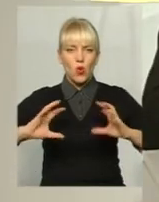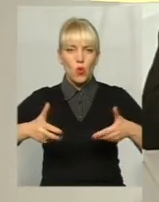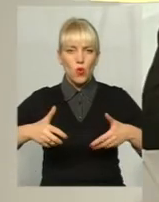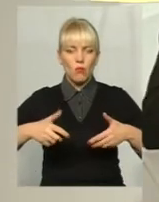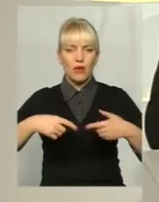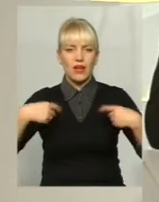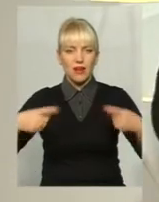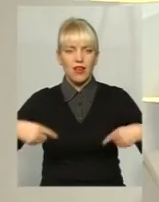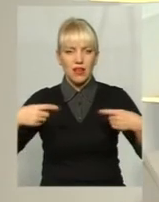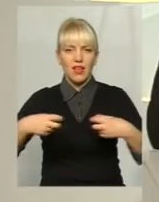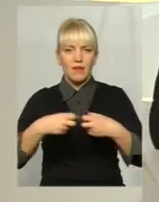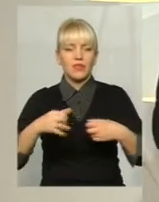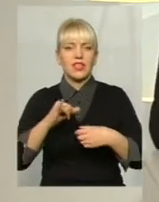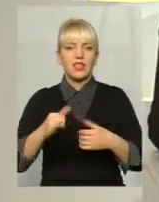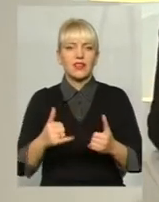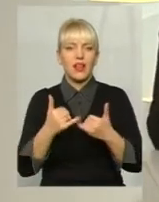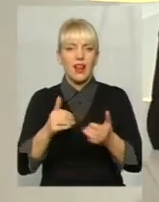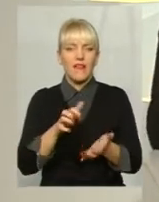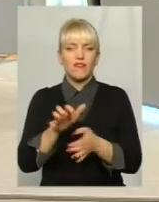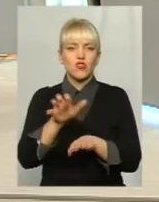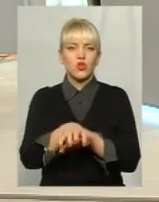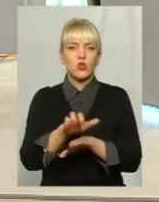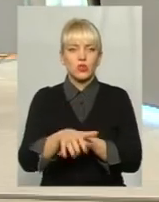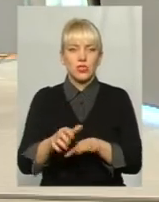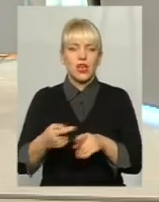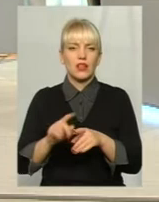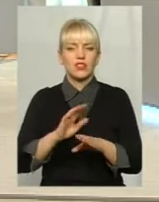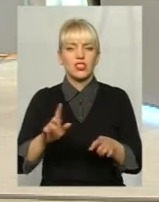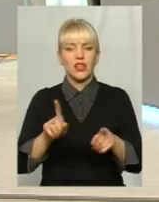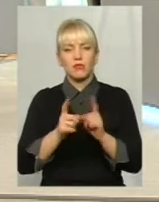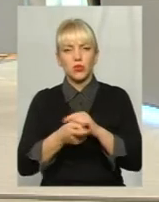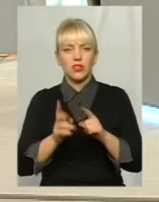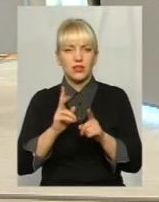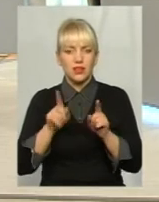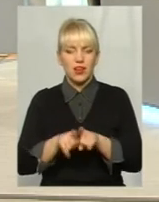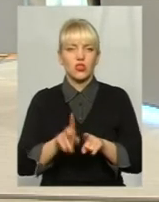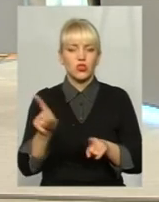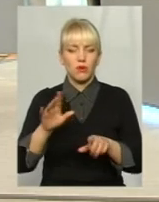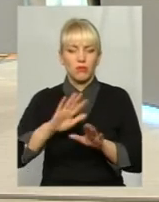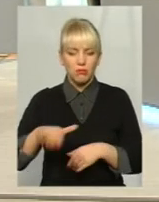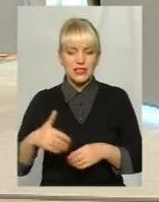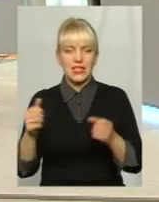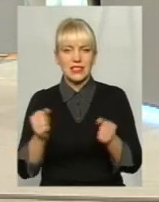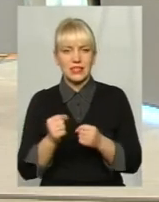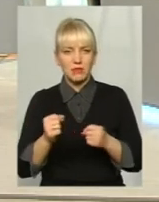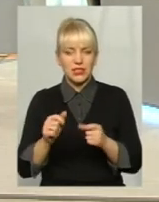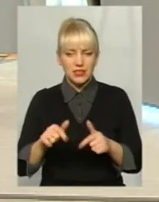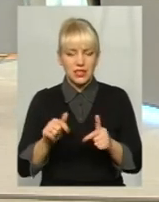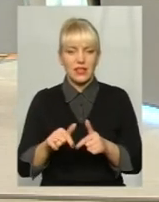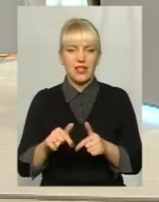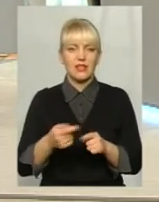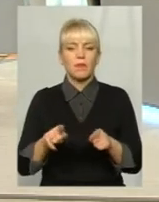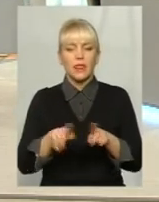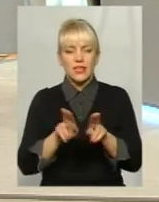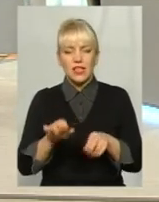стане це так, що після оцієї зими 17-18, я вже не кажу, автомобілі, в принципі, так само, і так само